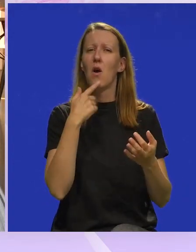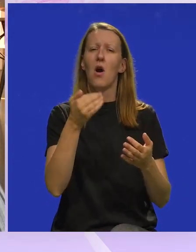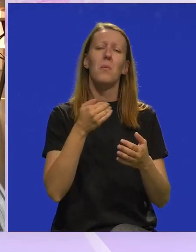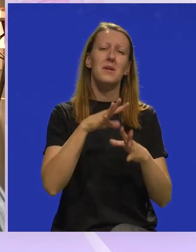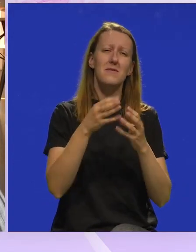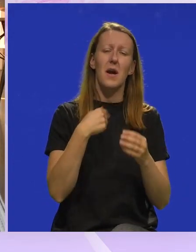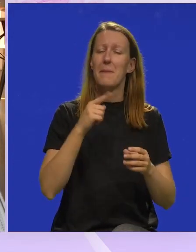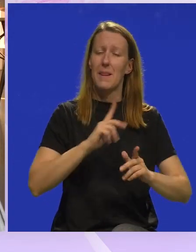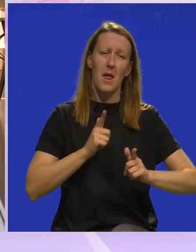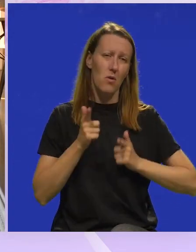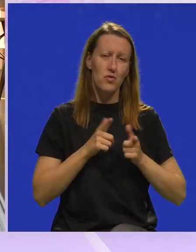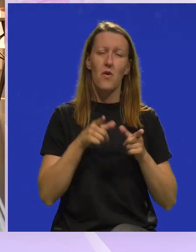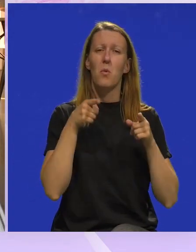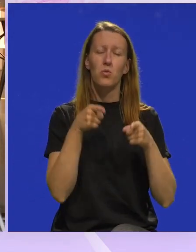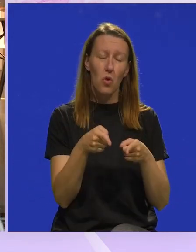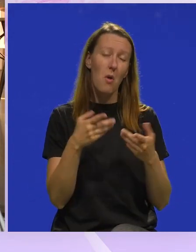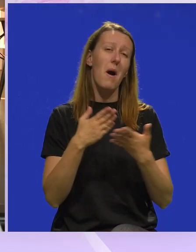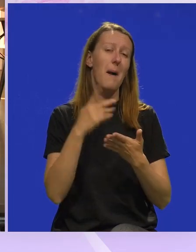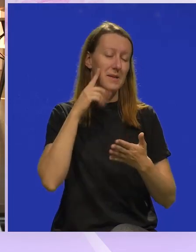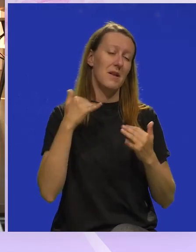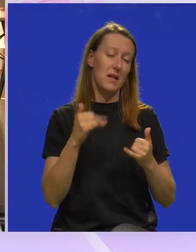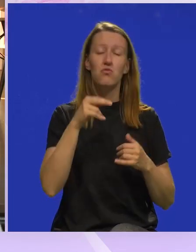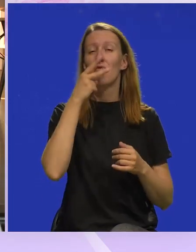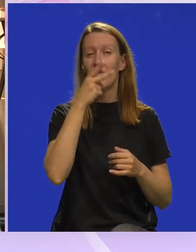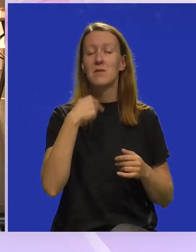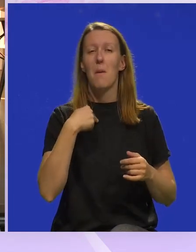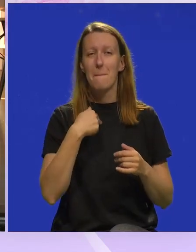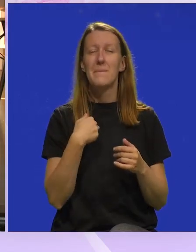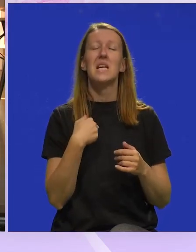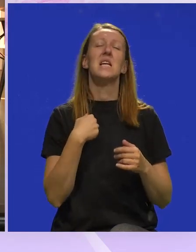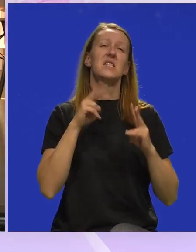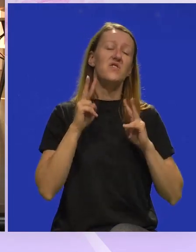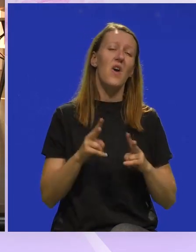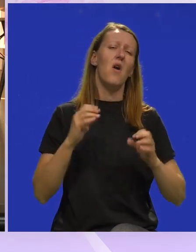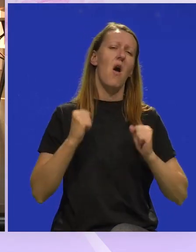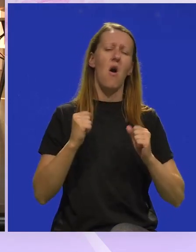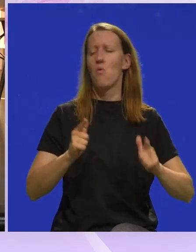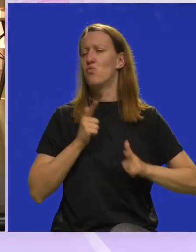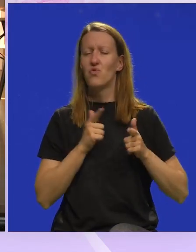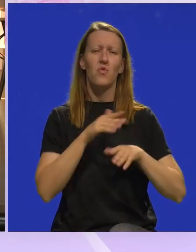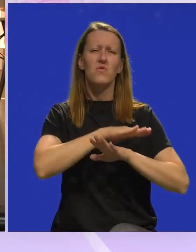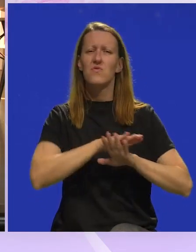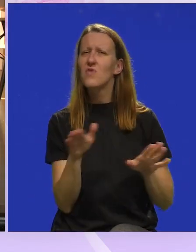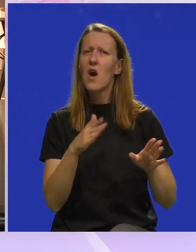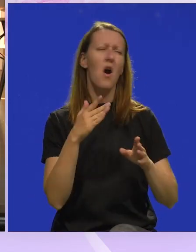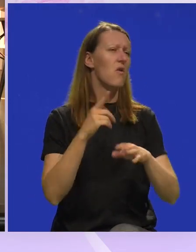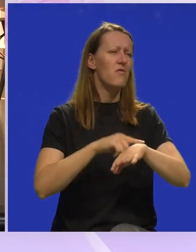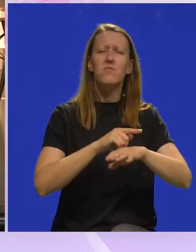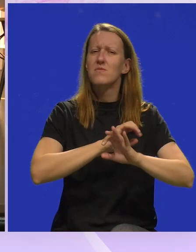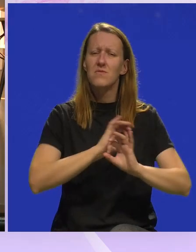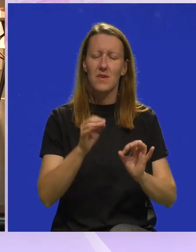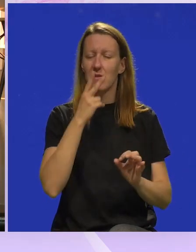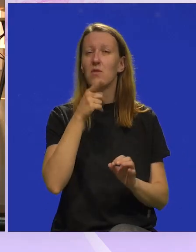ako prije svega mi ne uživamo u tome, a mislim da se danas moglo vidjeti da smo mi stvarno uživali u svakom trenutku na sceni.